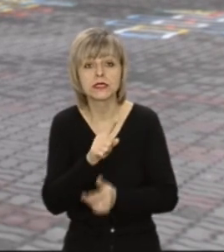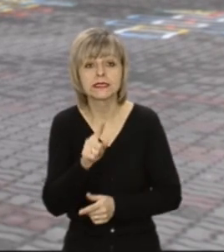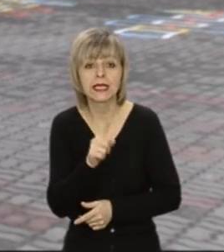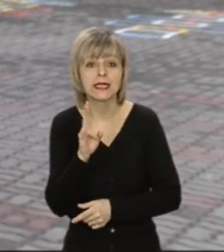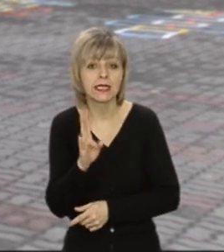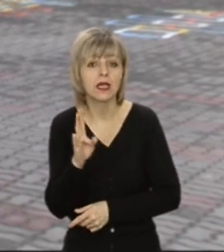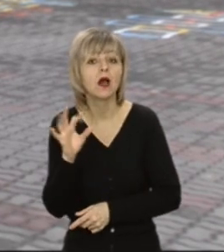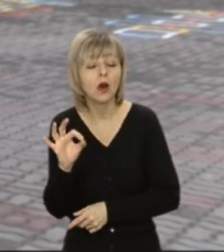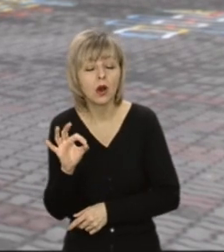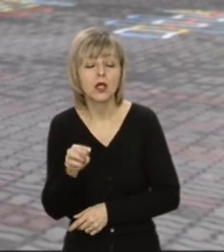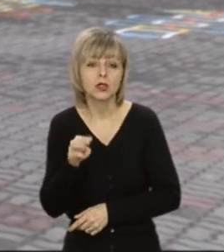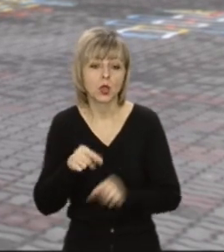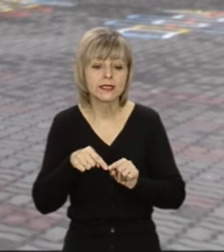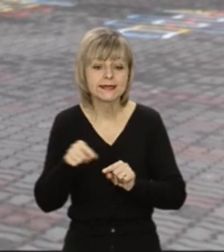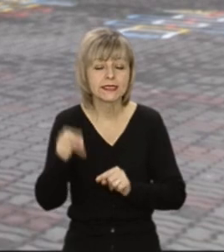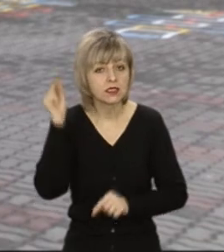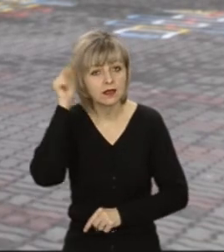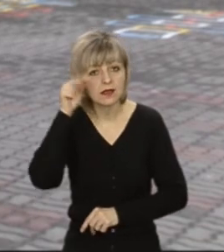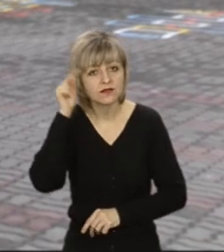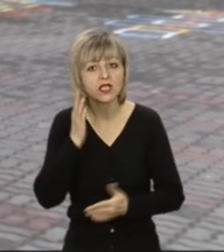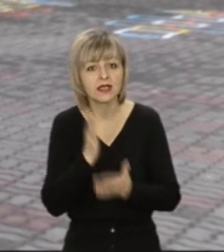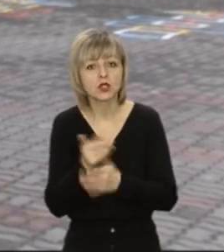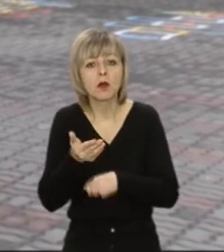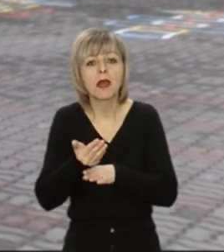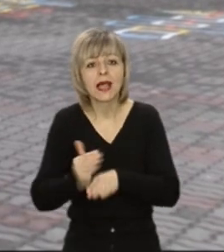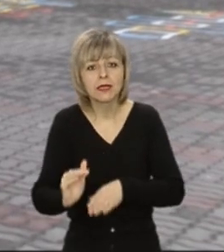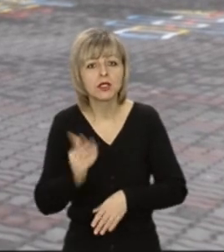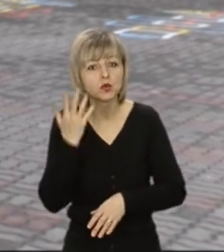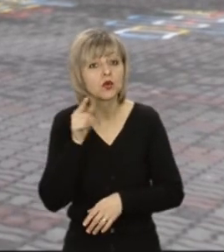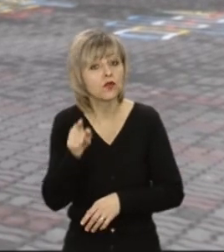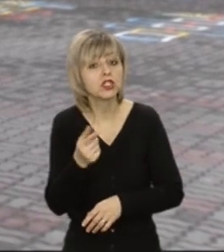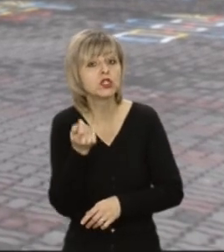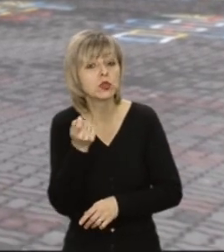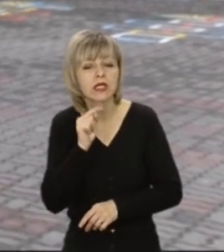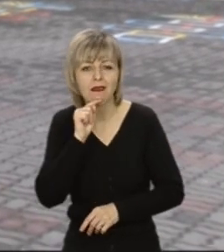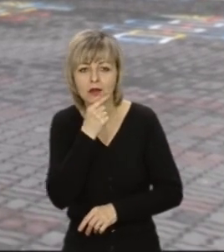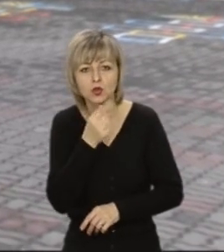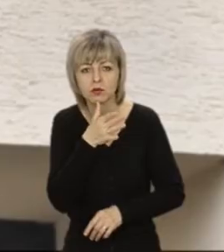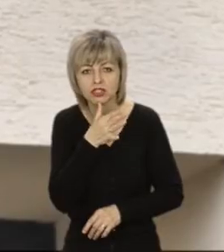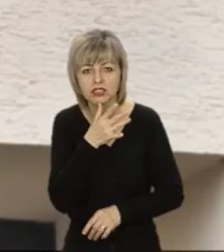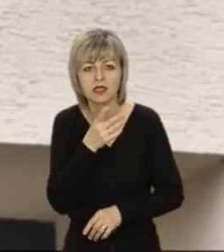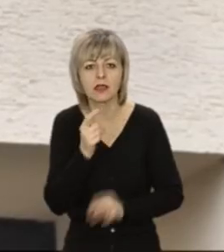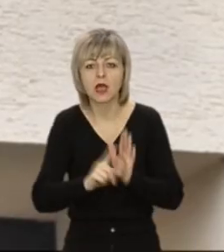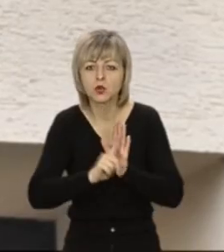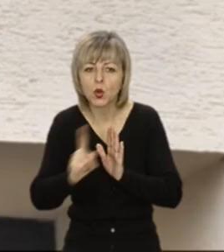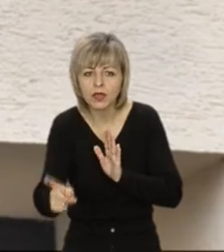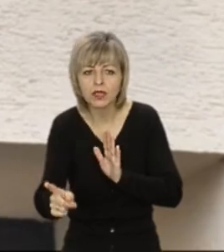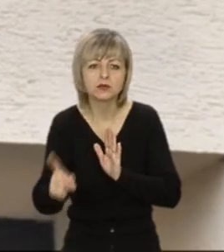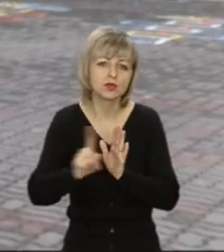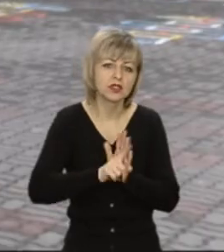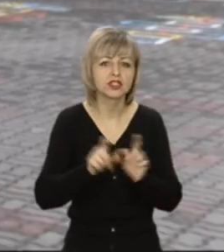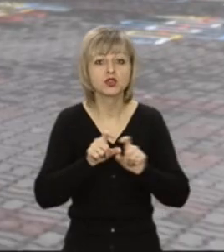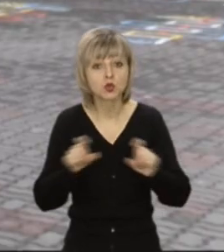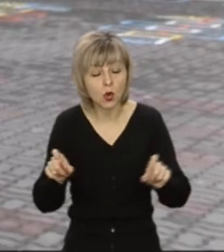незалежного оцінювання, то дистанційне навчання є тим елементом, коли вони трішечки економлять собі час на доїзд, приїзд до